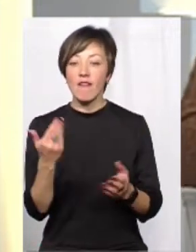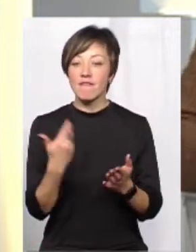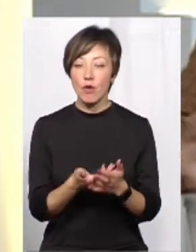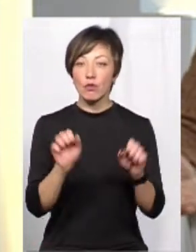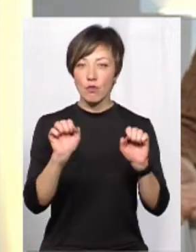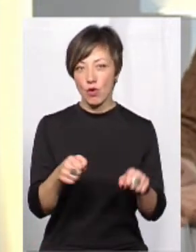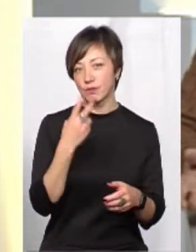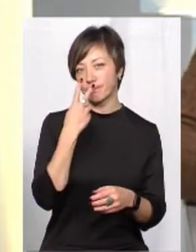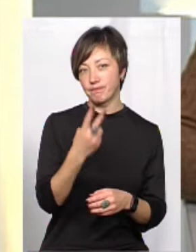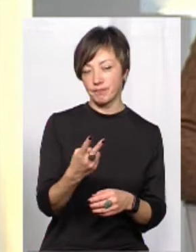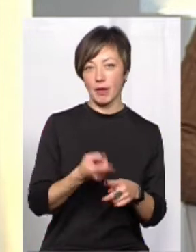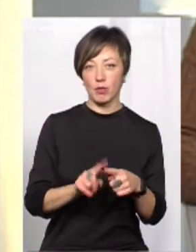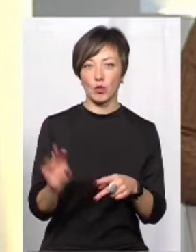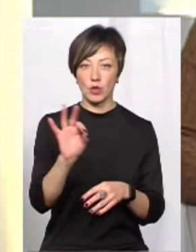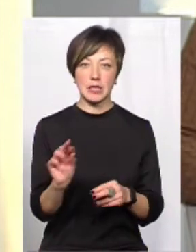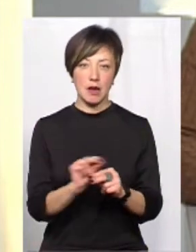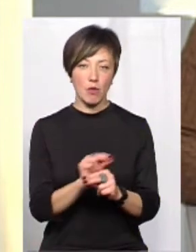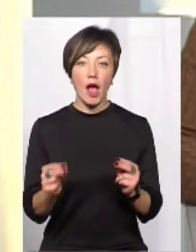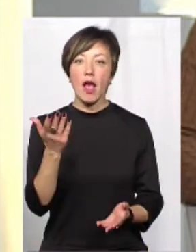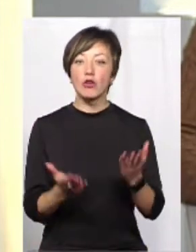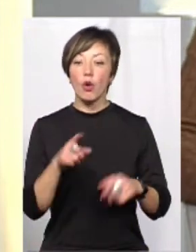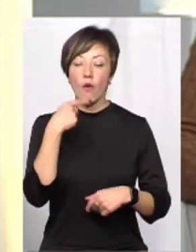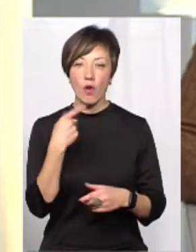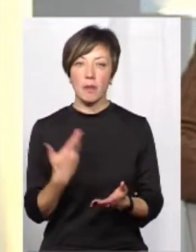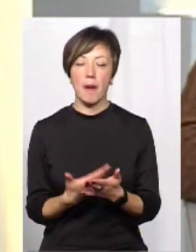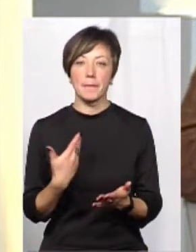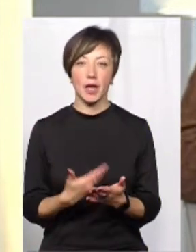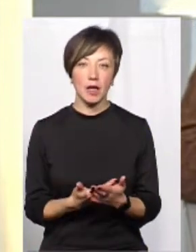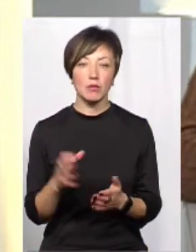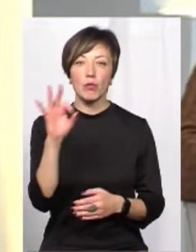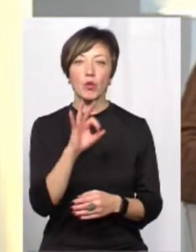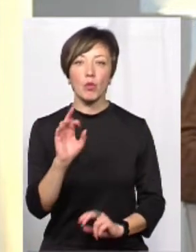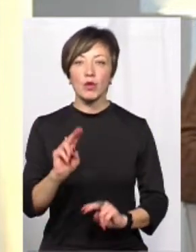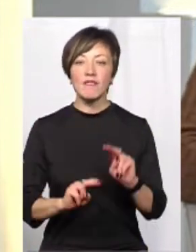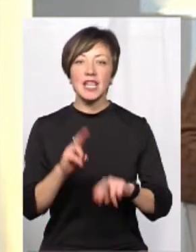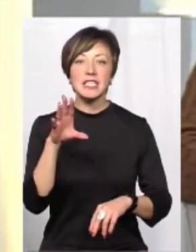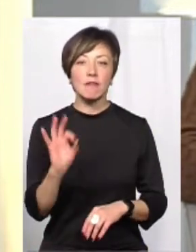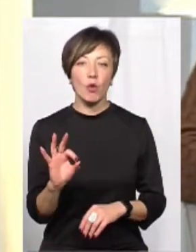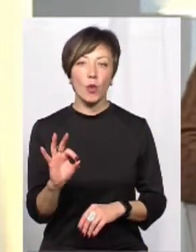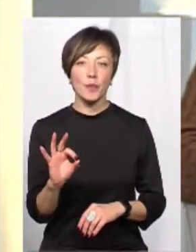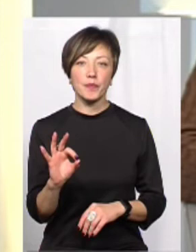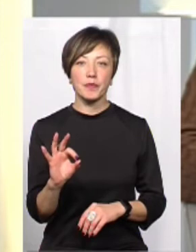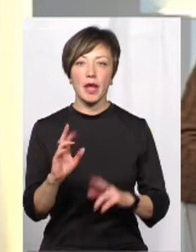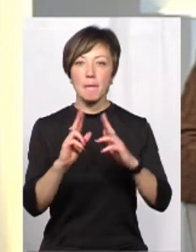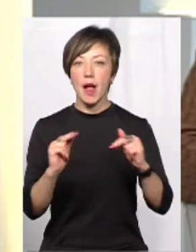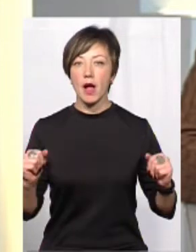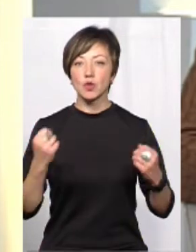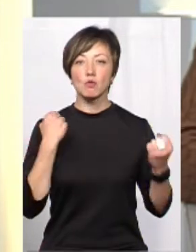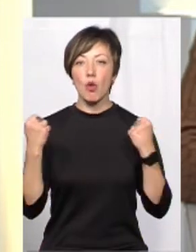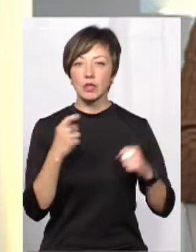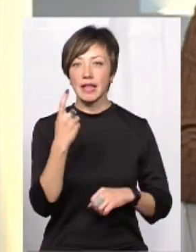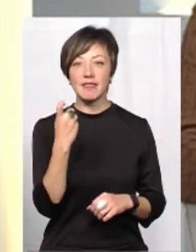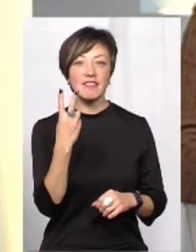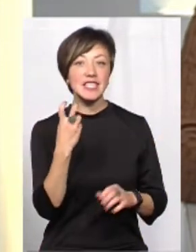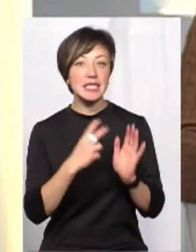от він може судити про цей ремонт. Але якщо ми говоримо, до прикладу, про будівництво Палацу спорту за